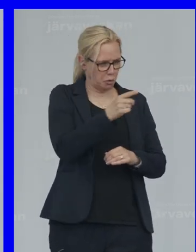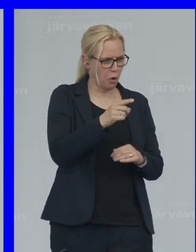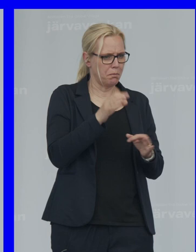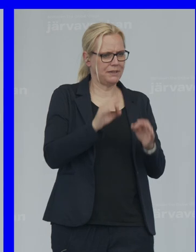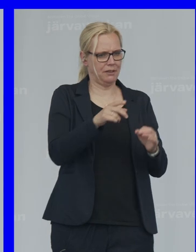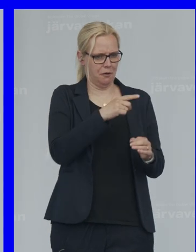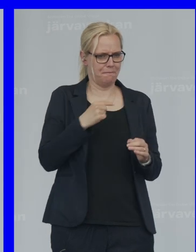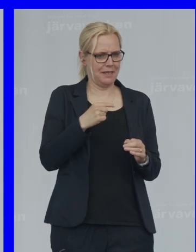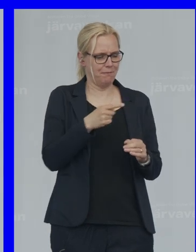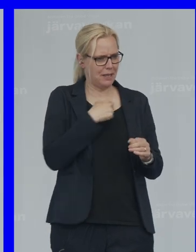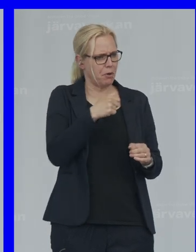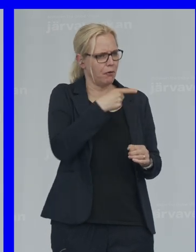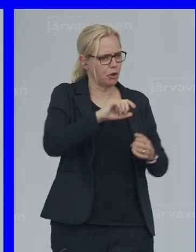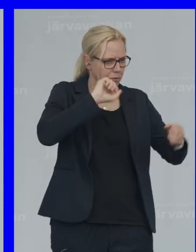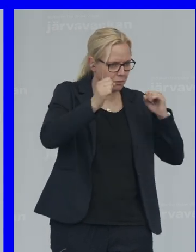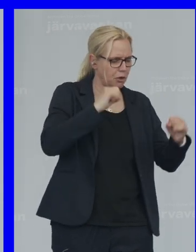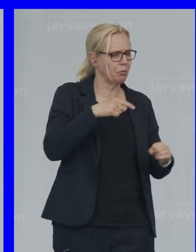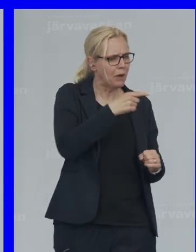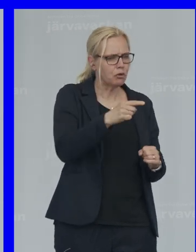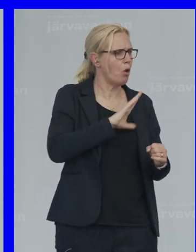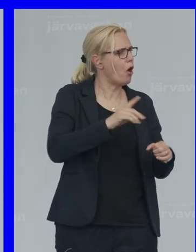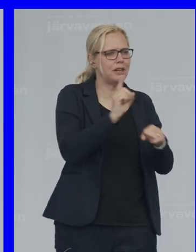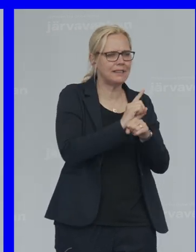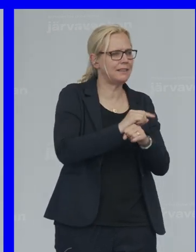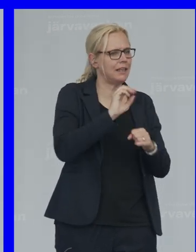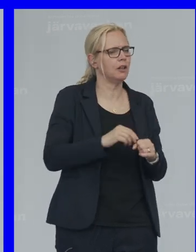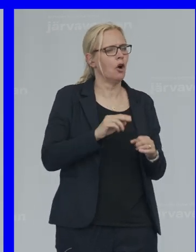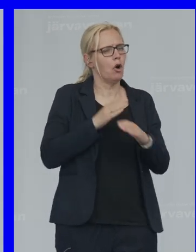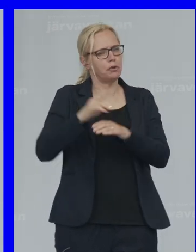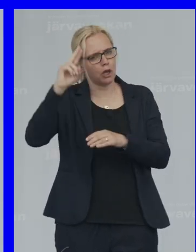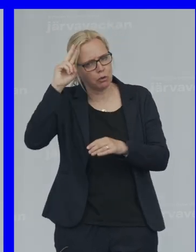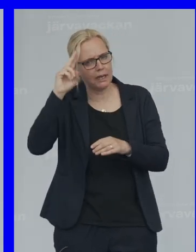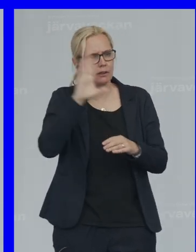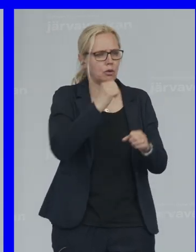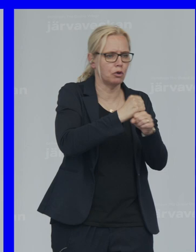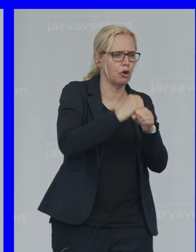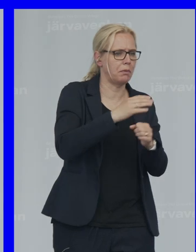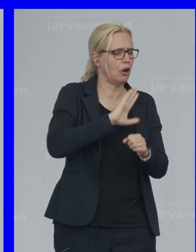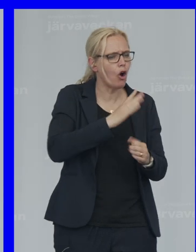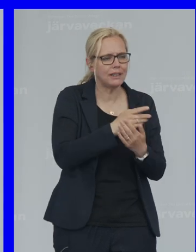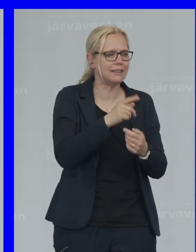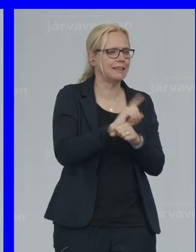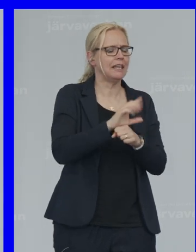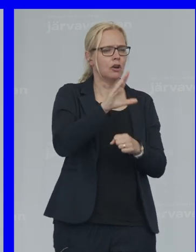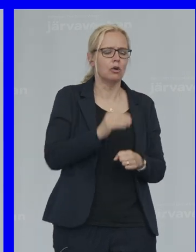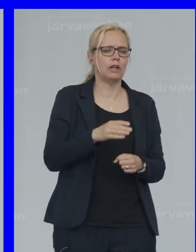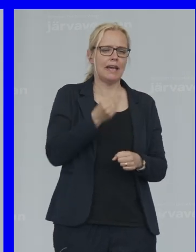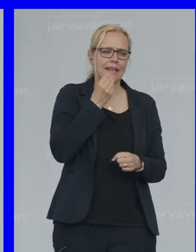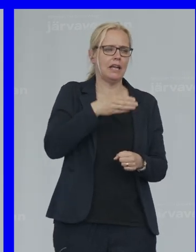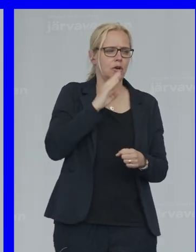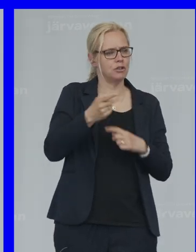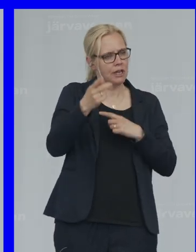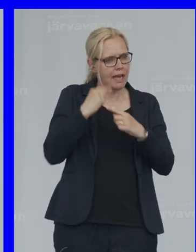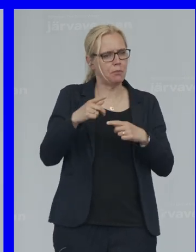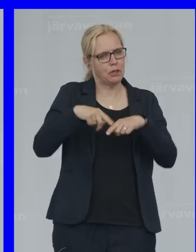desperat Inte har tid Att gå på toaletten Under ett arbetspass Inte har tid Att äta lunch Eller byta mänsskydd När